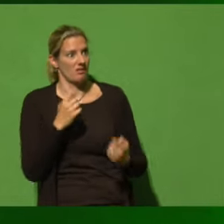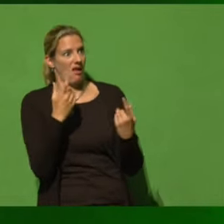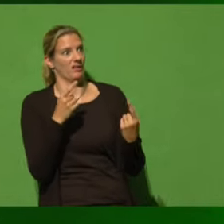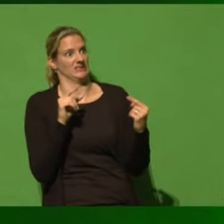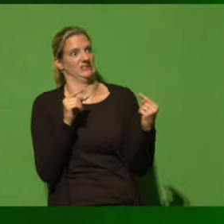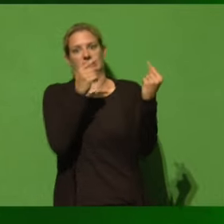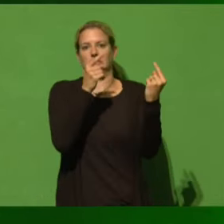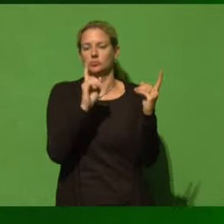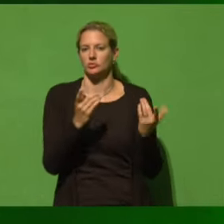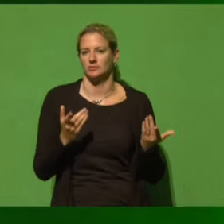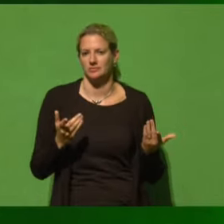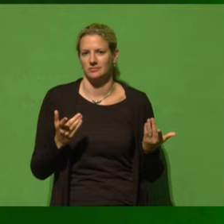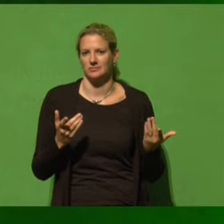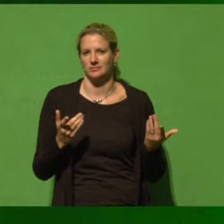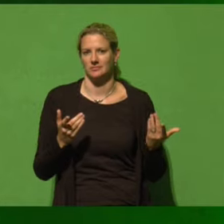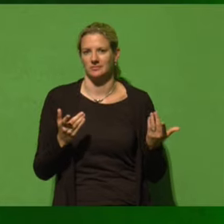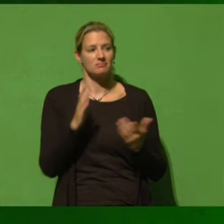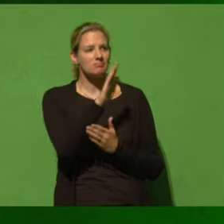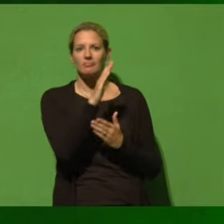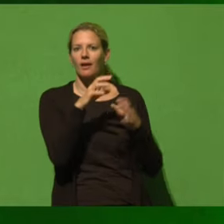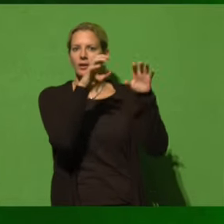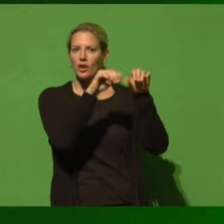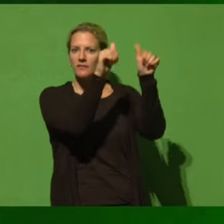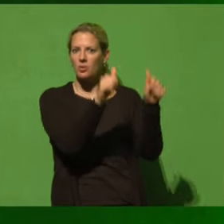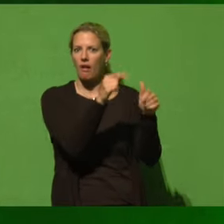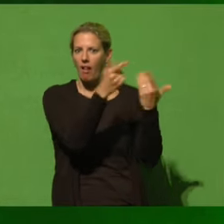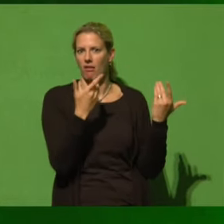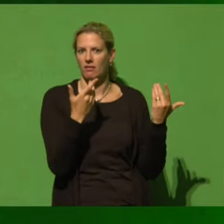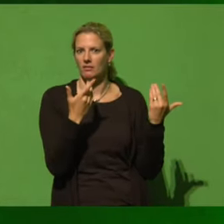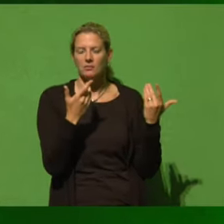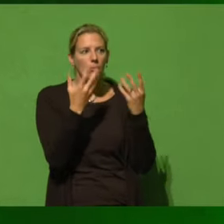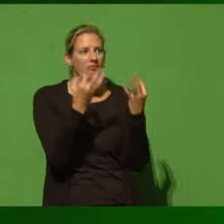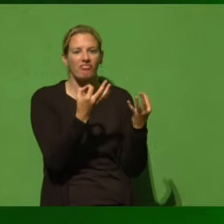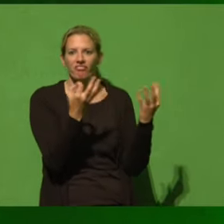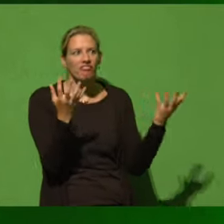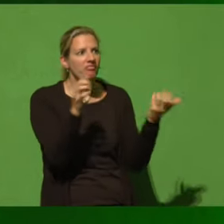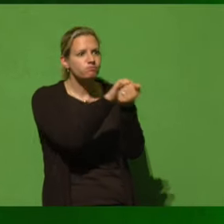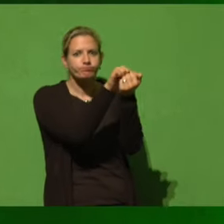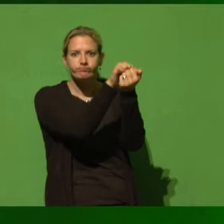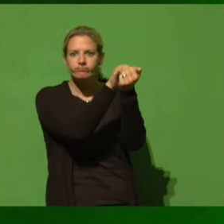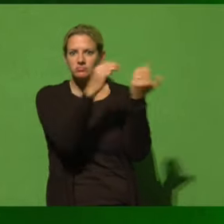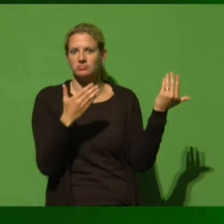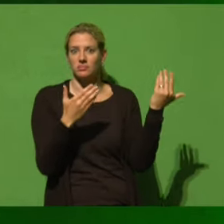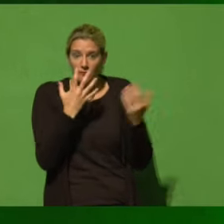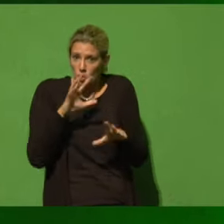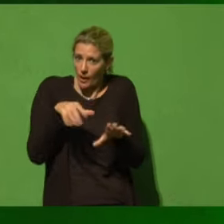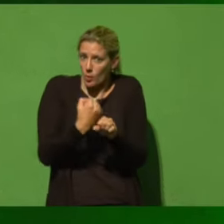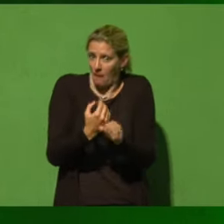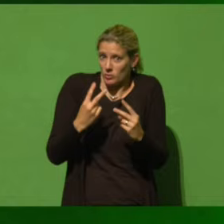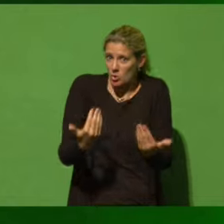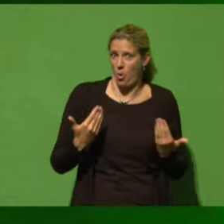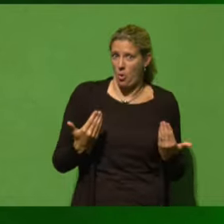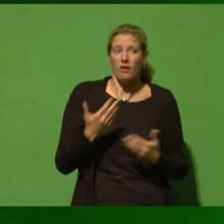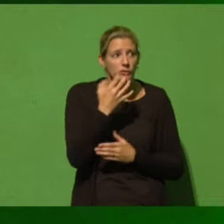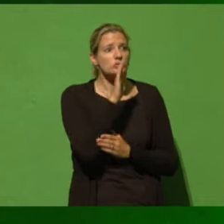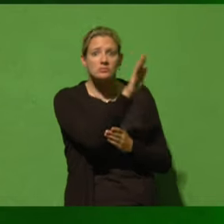Geschäftsmodell der weltweit mächtigsten und größten Konzerne, mit den Rohölkonzernen. Wir wollen deren Geschäftsmodell kaputt machen. Wir wollen deren